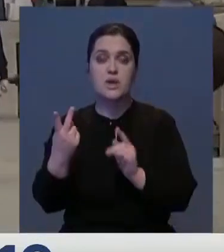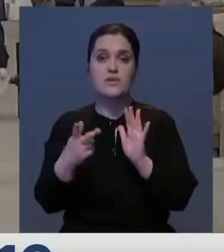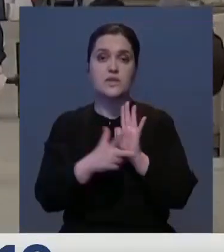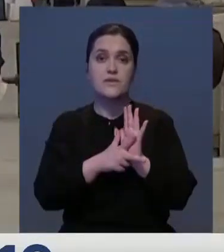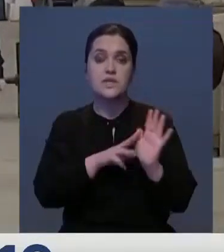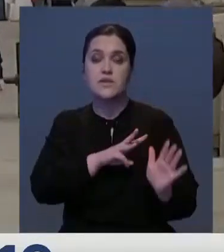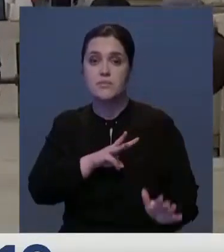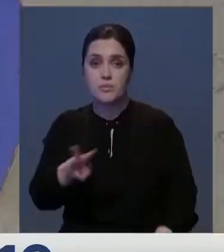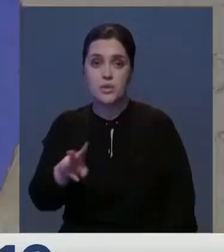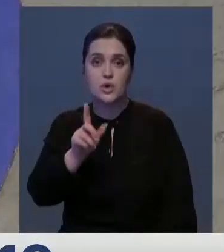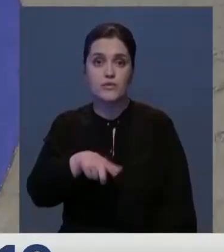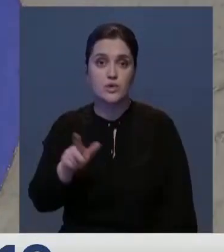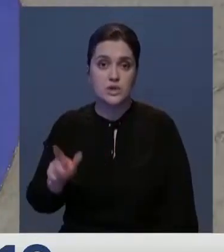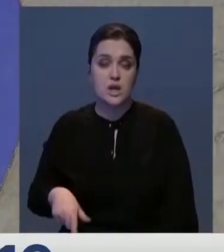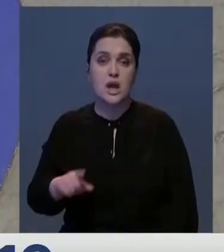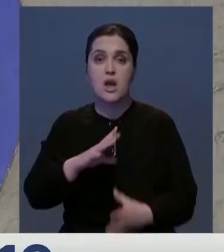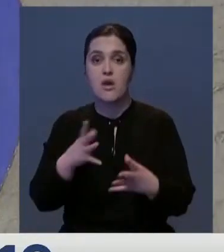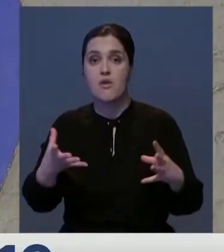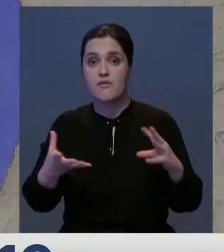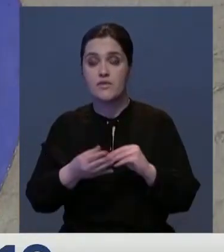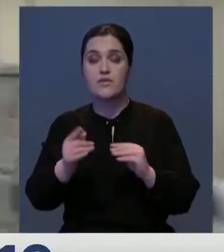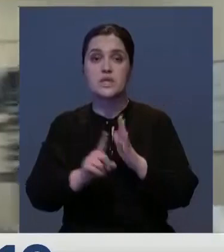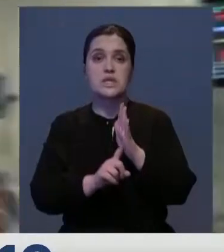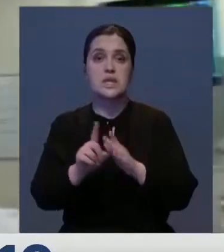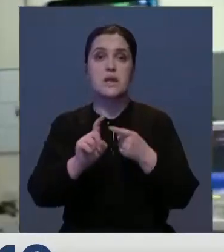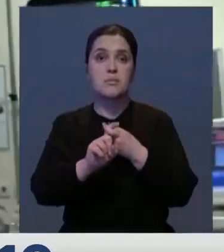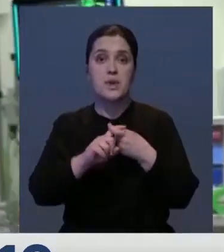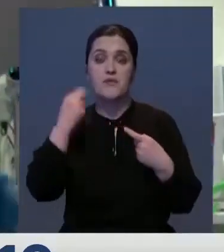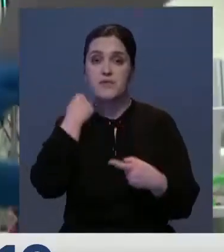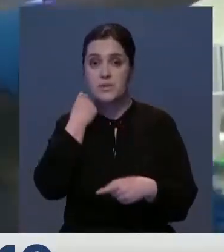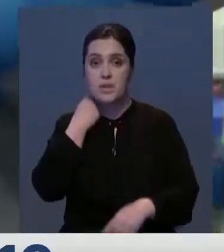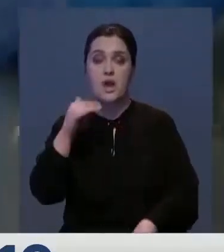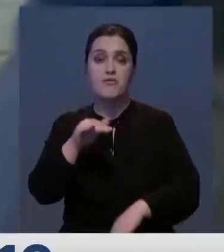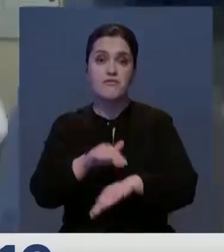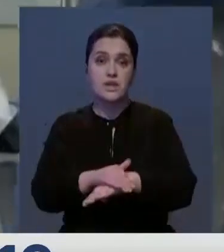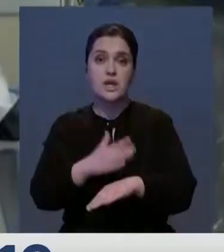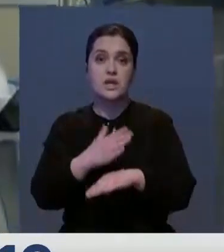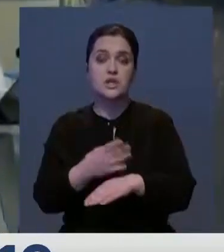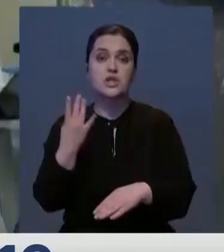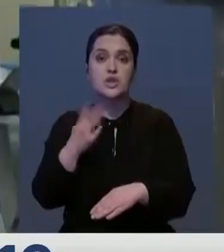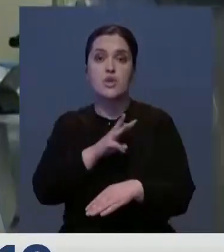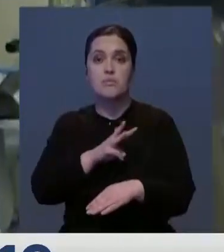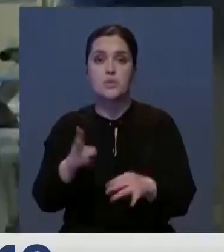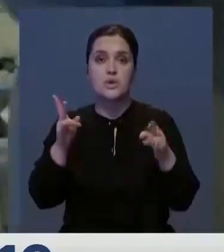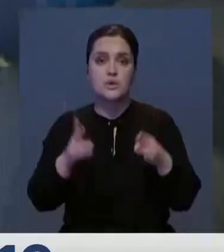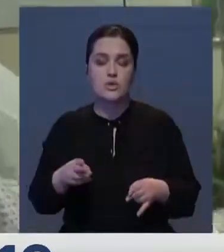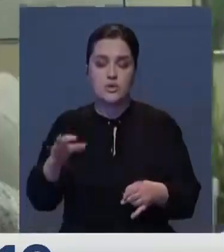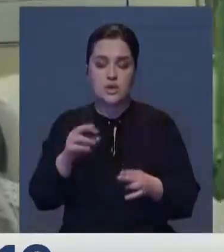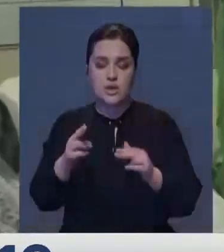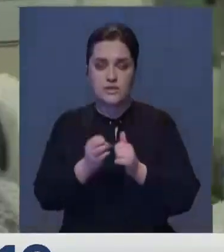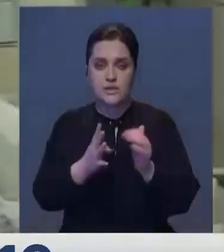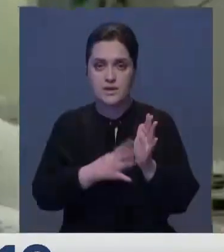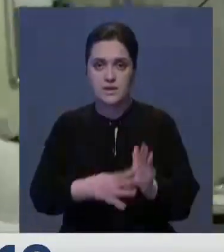получили свыше 28 миллионов британцев. Отмечу всего, с начала эпидемии в Великобритании выявлено свыше 4 миллионов